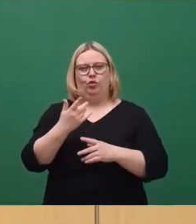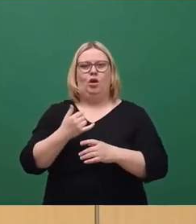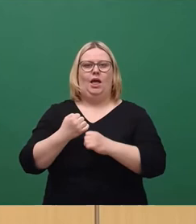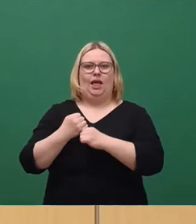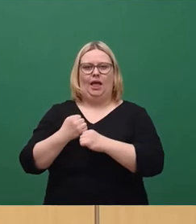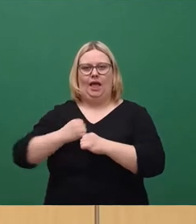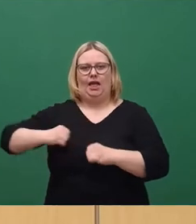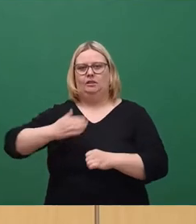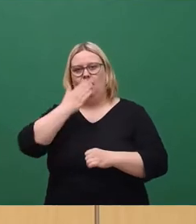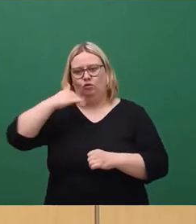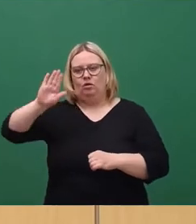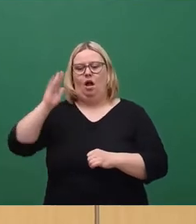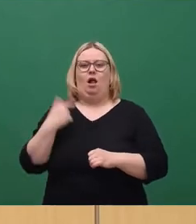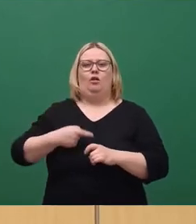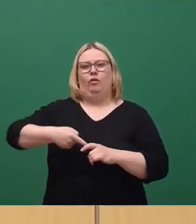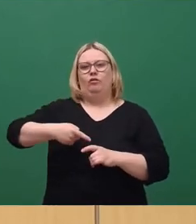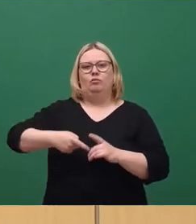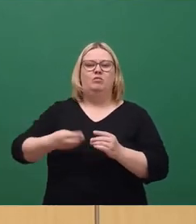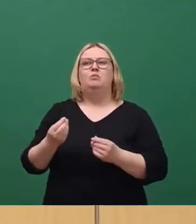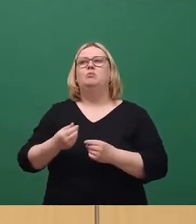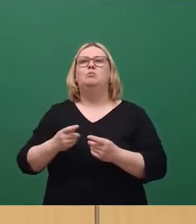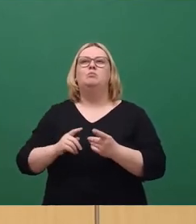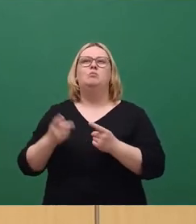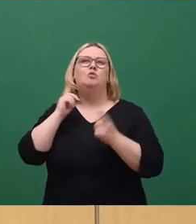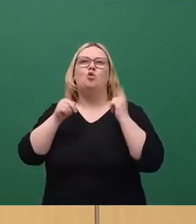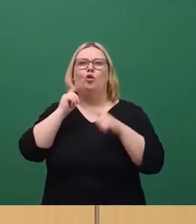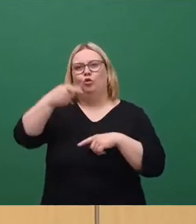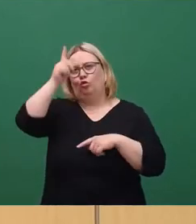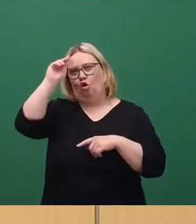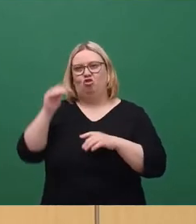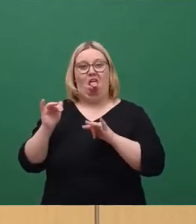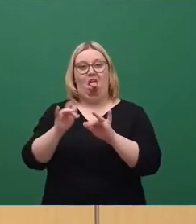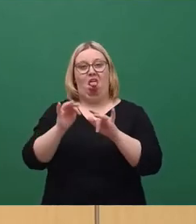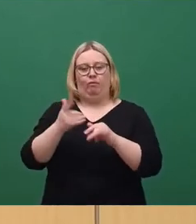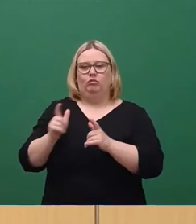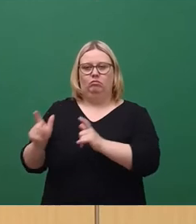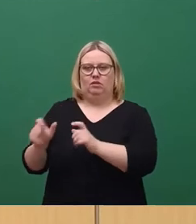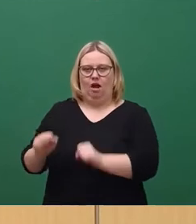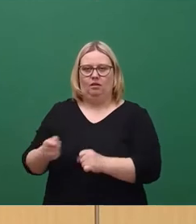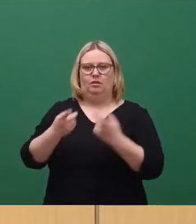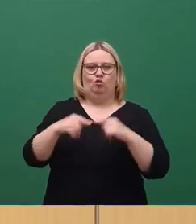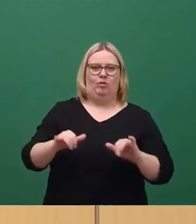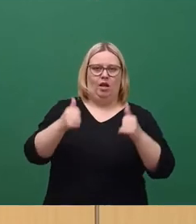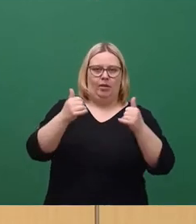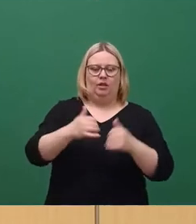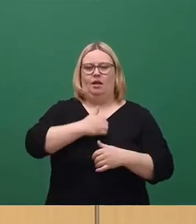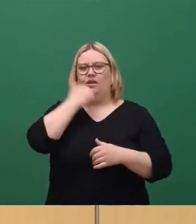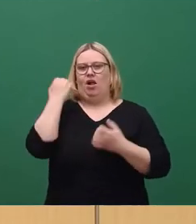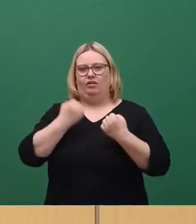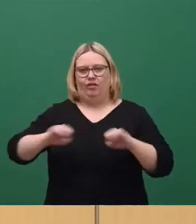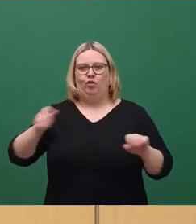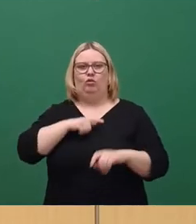pseudodeutsch verbrämten Abirrungen mutig widerstehen zu können. Musik macht lebendig, gewaltfrei und menschlich.